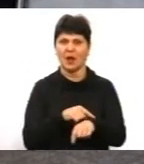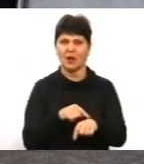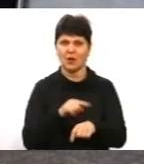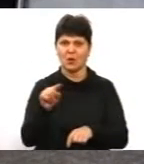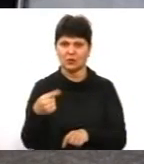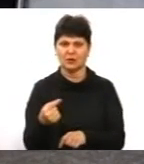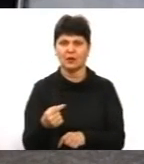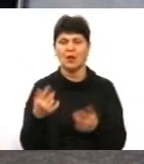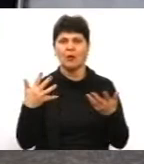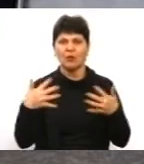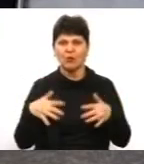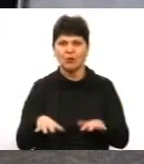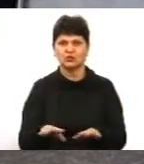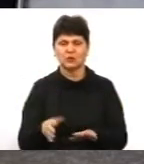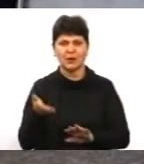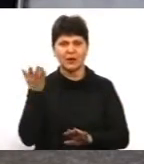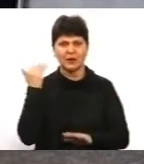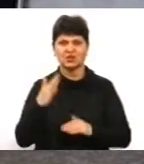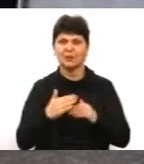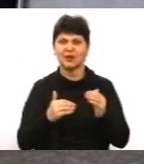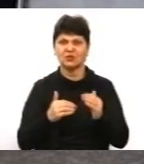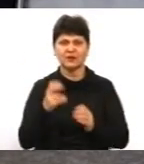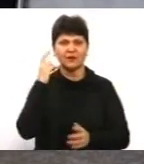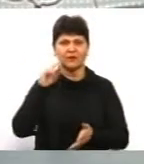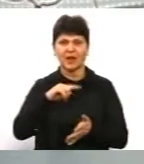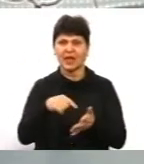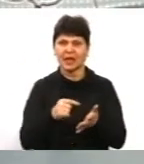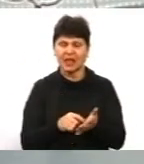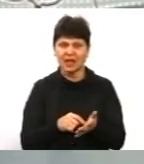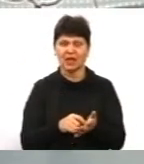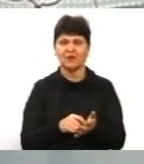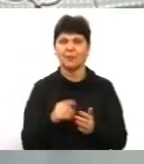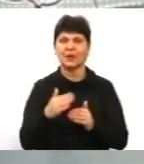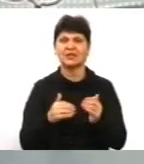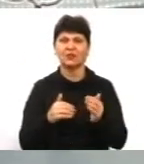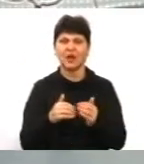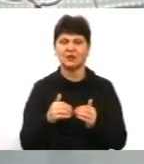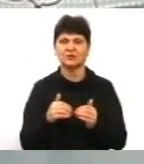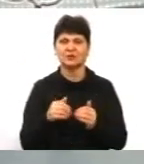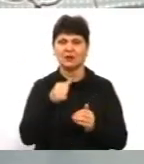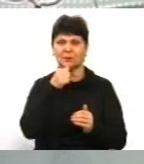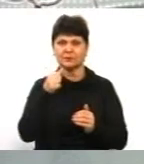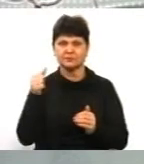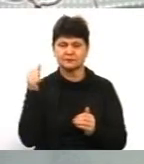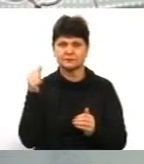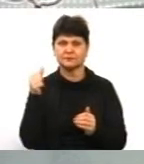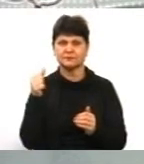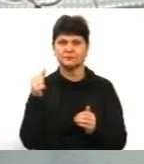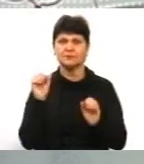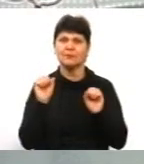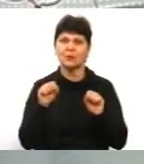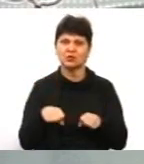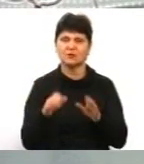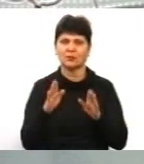Уже раніше практикувалося в Києві, в місті Києві практикувалося також минулого літа. Можливо, буде